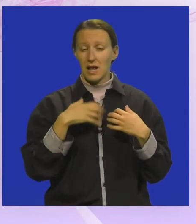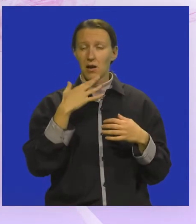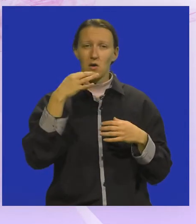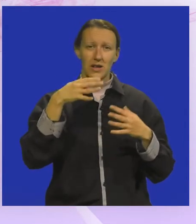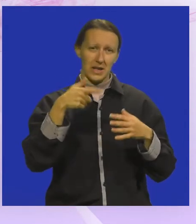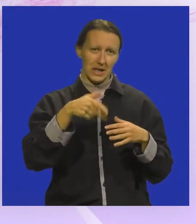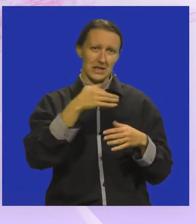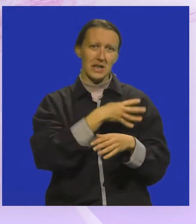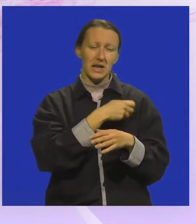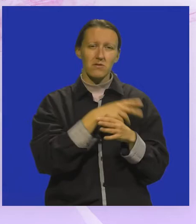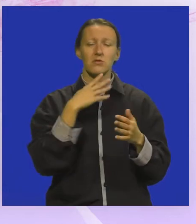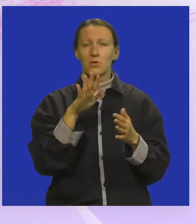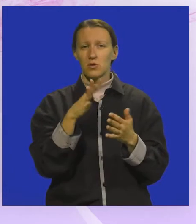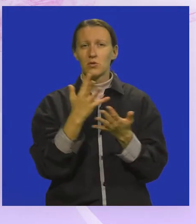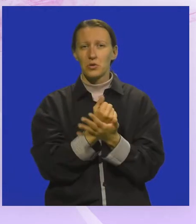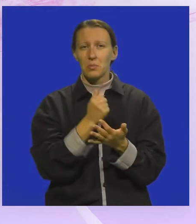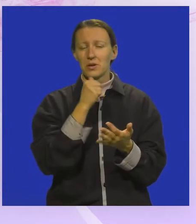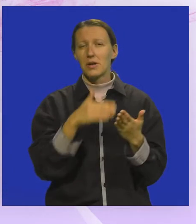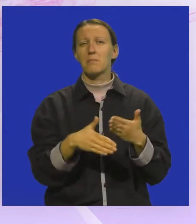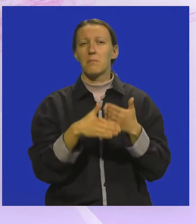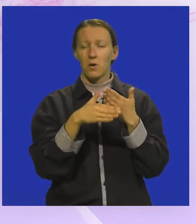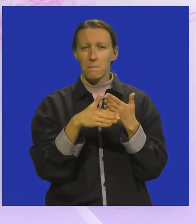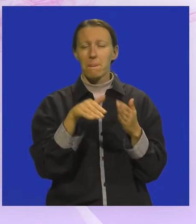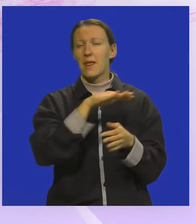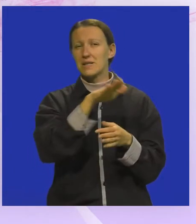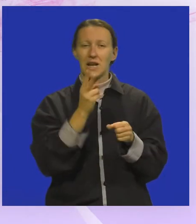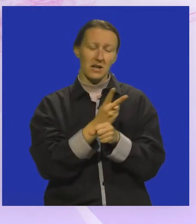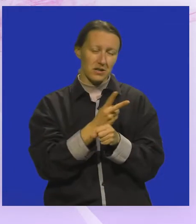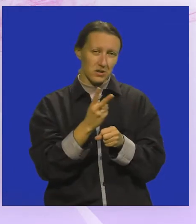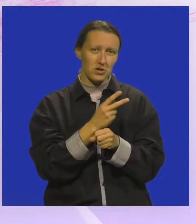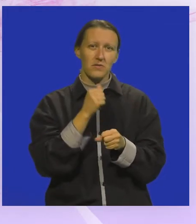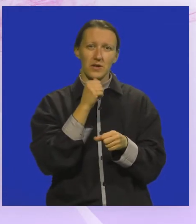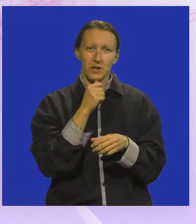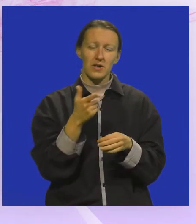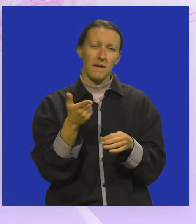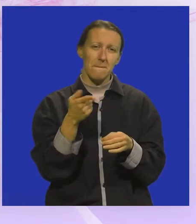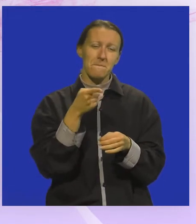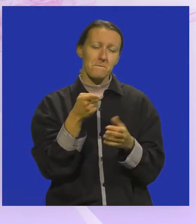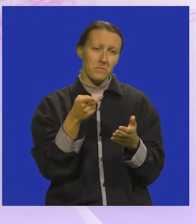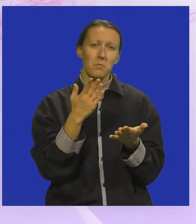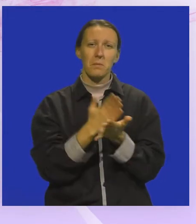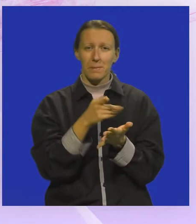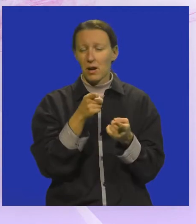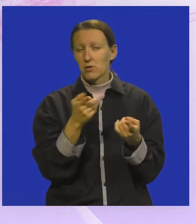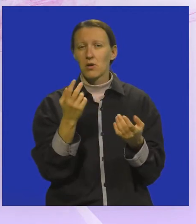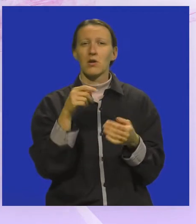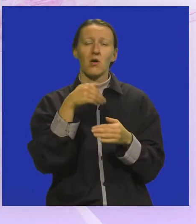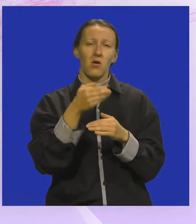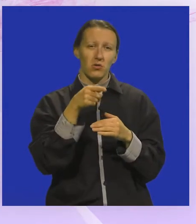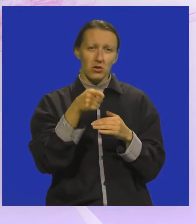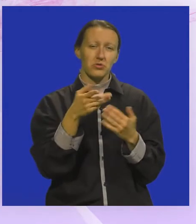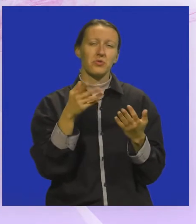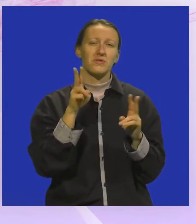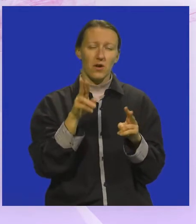jedini kandidat iz Hrvatske ćemo tada dobiti podršku cijele zemlje i to bi bilo to jer onda ćemo